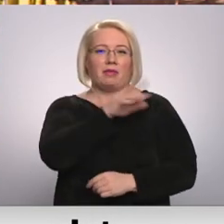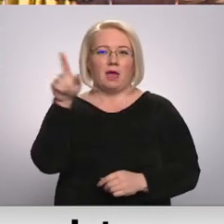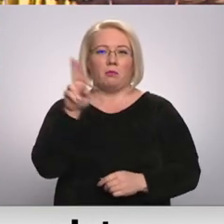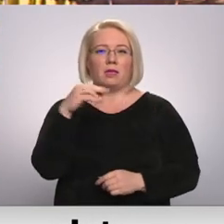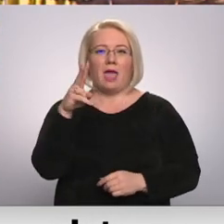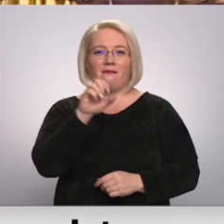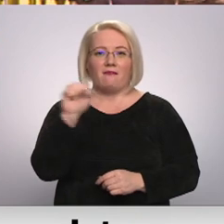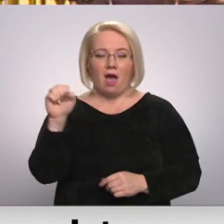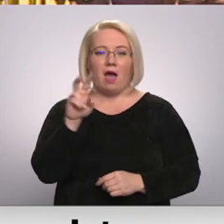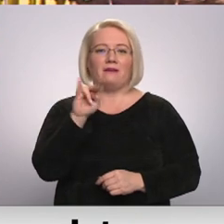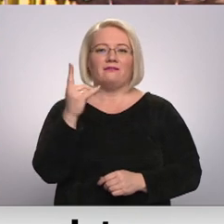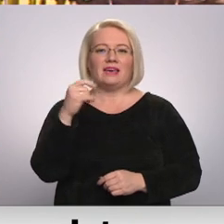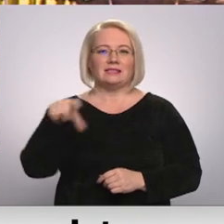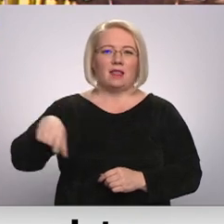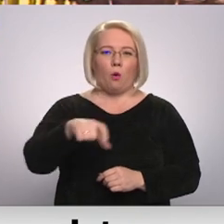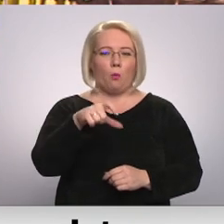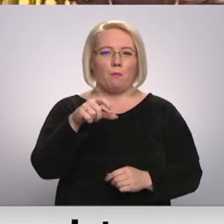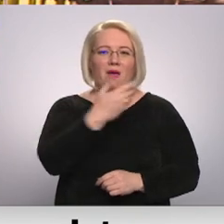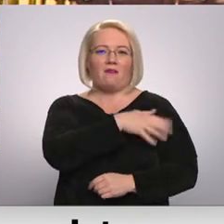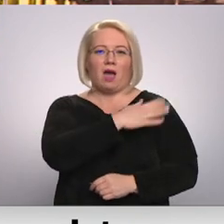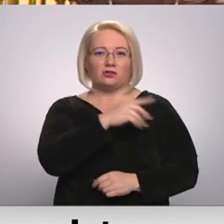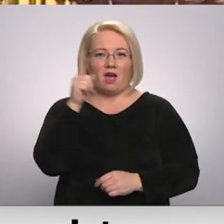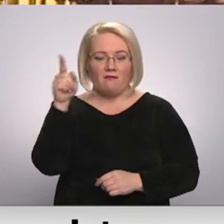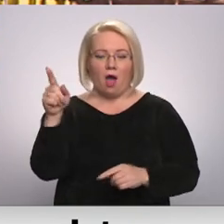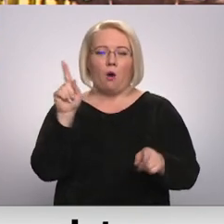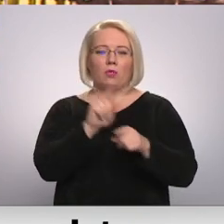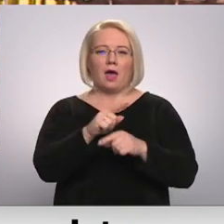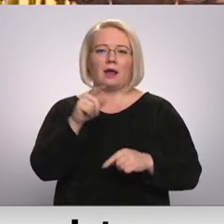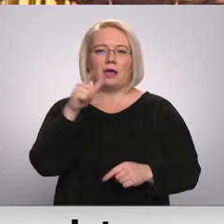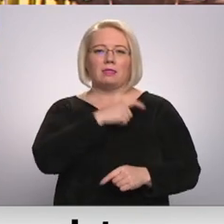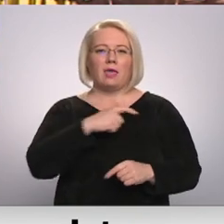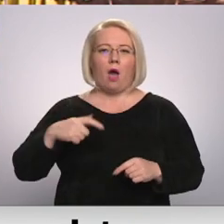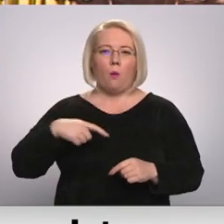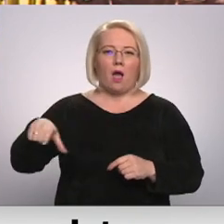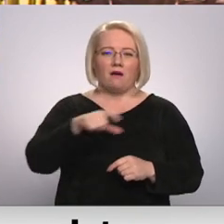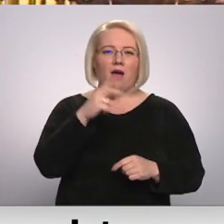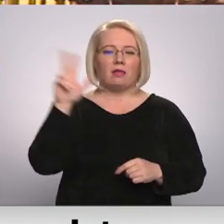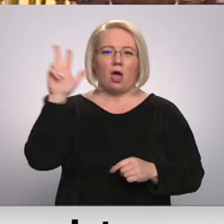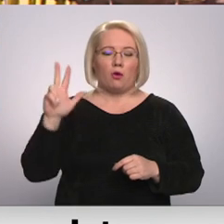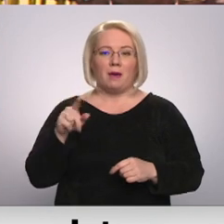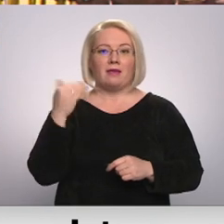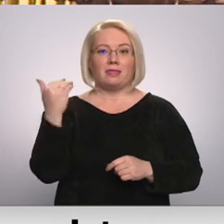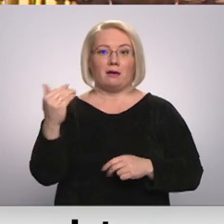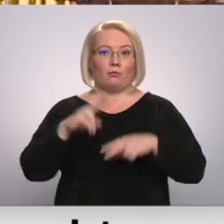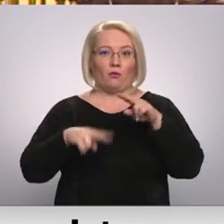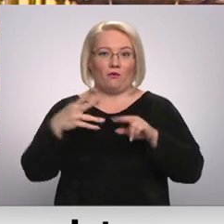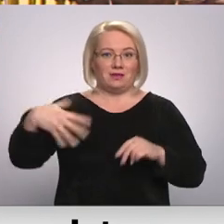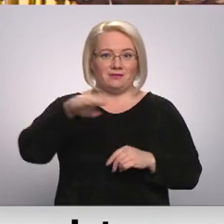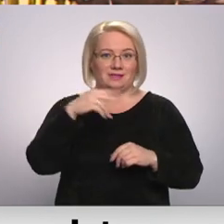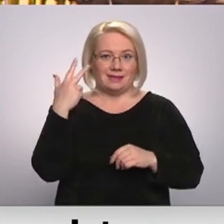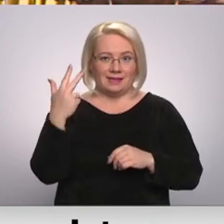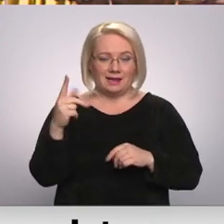tilts pār Vislu Varšavā. Arī dzelzceļa tilts pār Daugavu Daugavpilī. Tās ir būvis, kur autors ir inženieris,